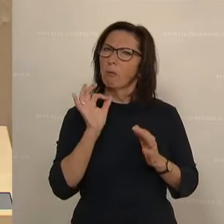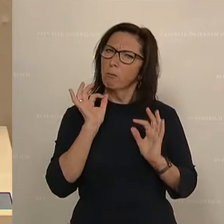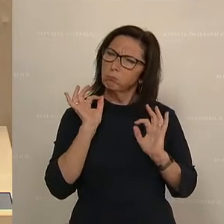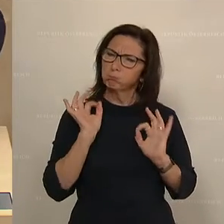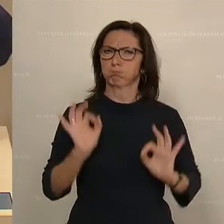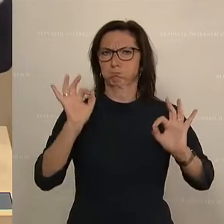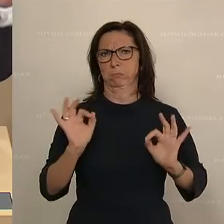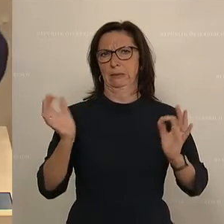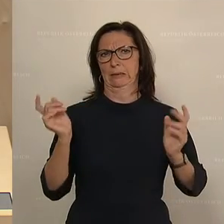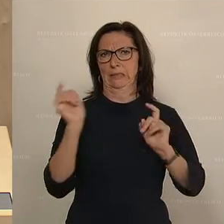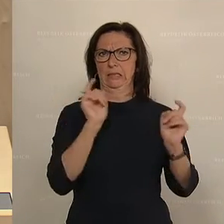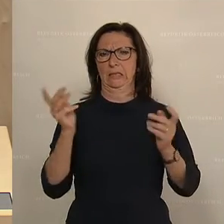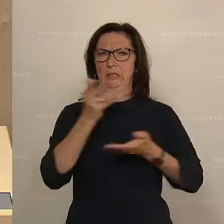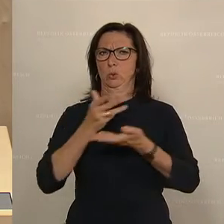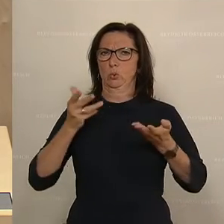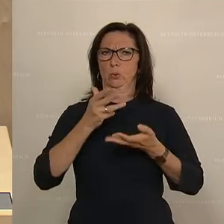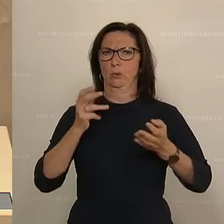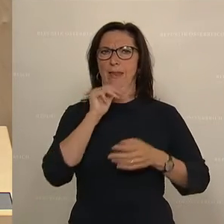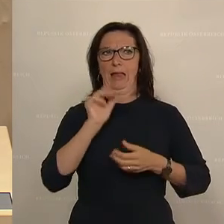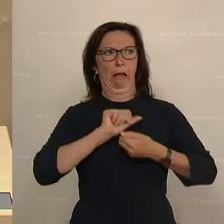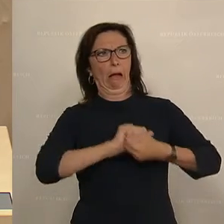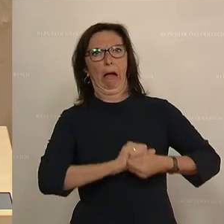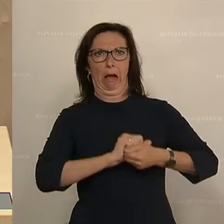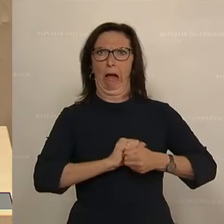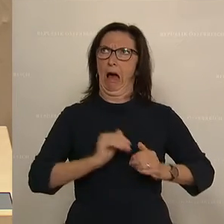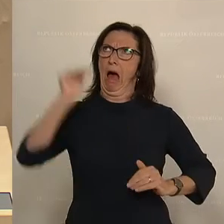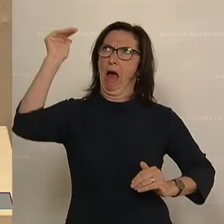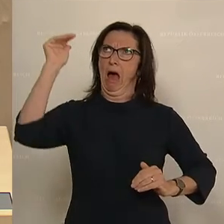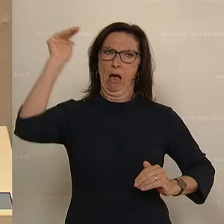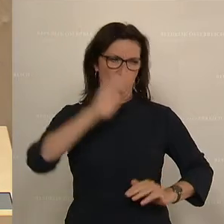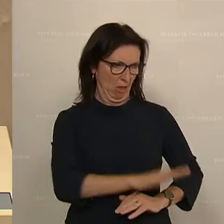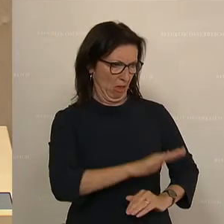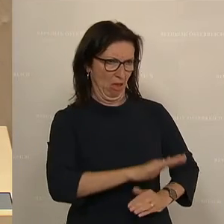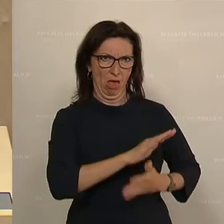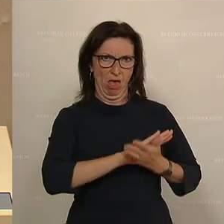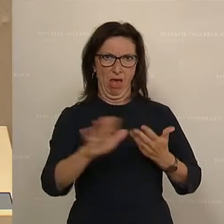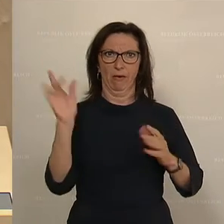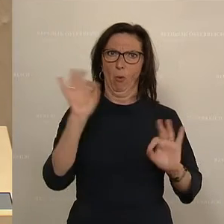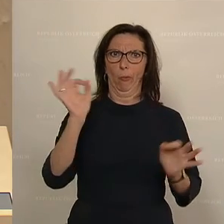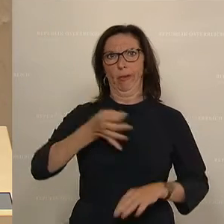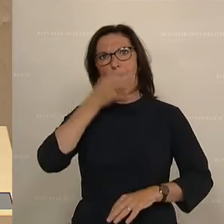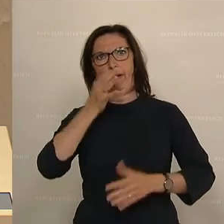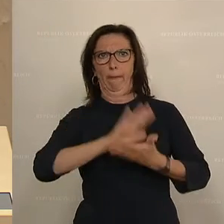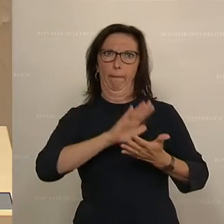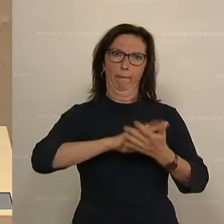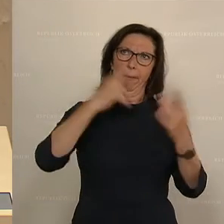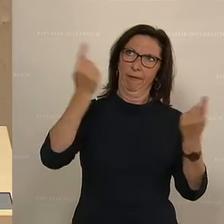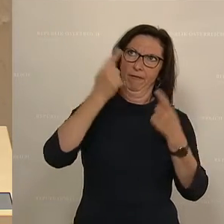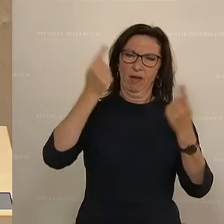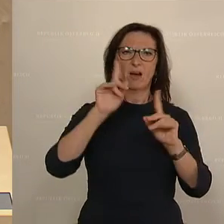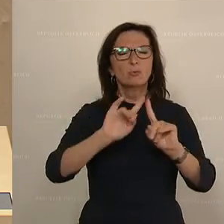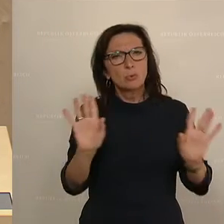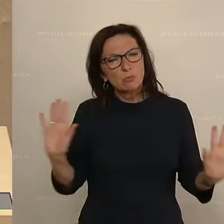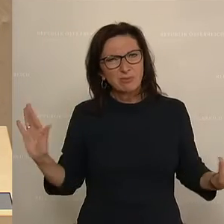weg von sämtlichen Klassenkämpfen und sonstigen populistischen Ansagen, hin zu den wirklich zukunftsentscheidenden,